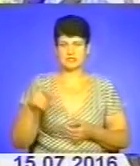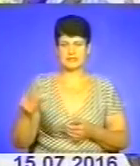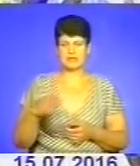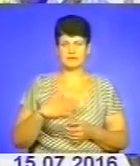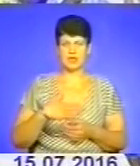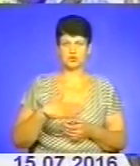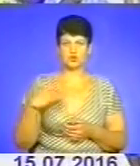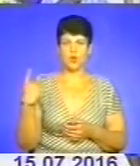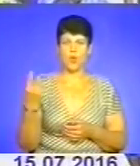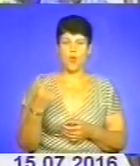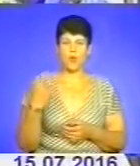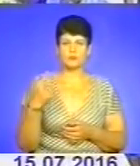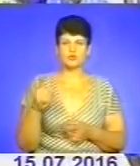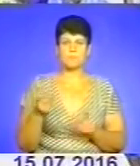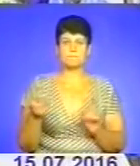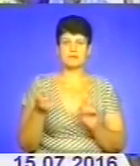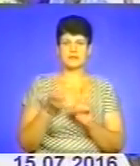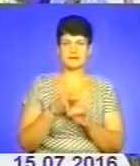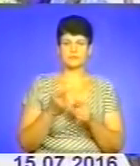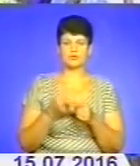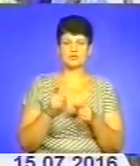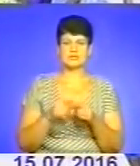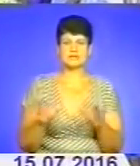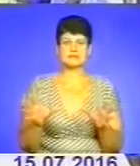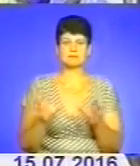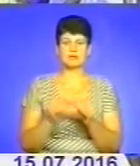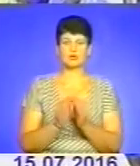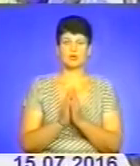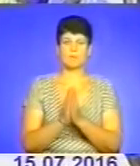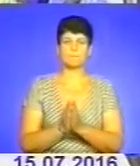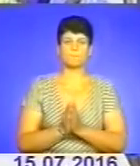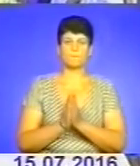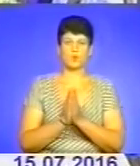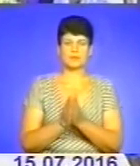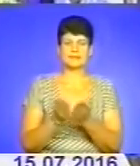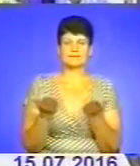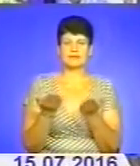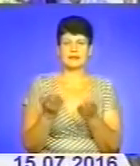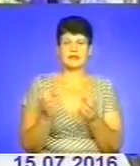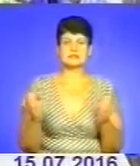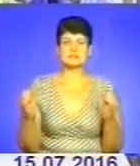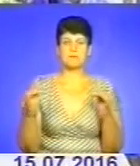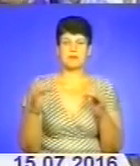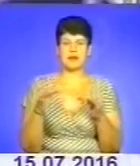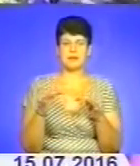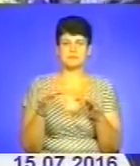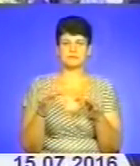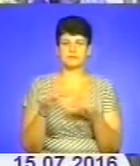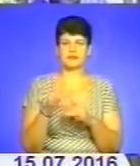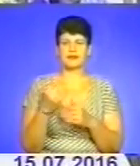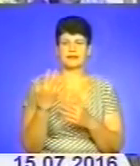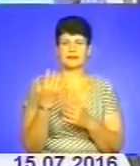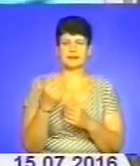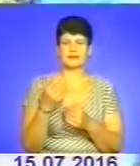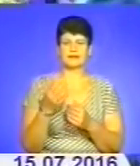приєдналися до цієї спільної молитви, яка, напевно, збере кілька десятків